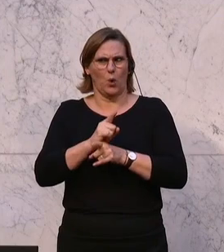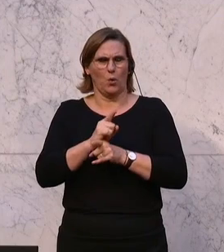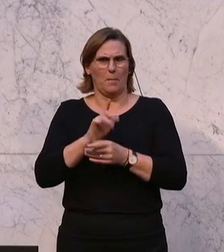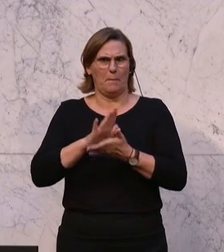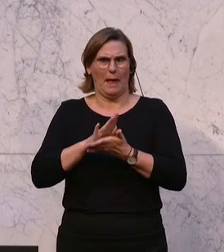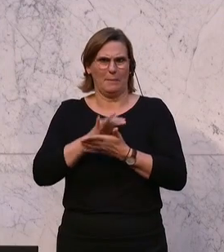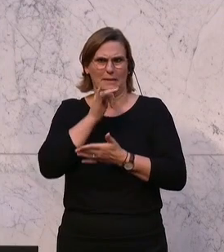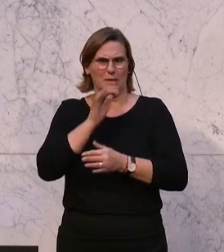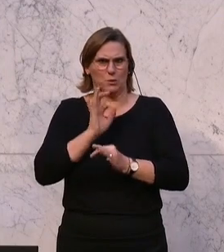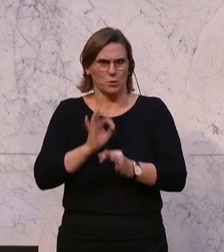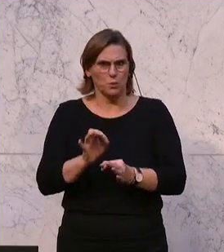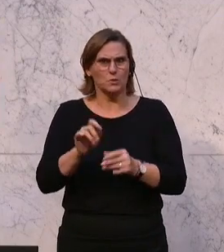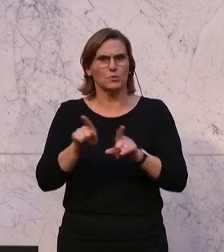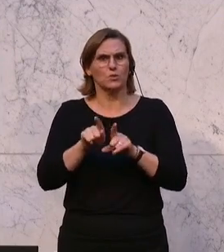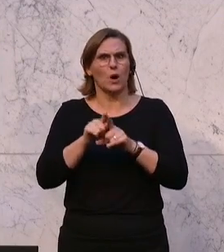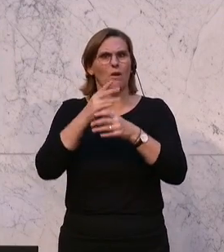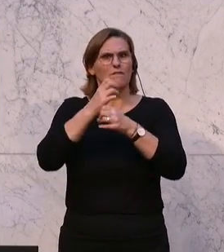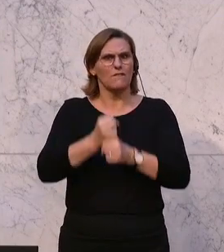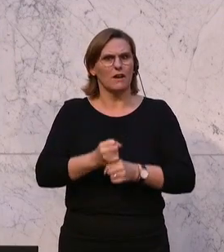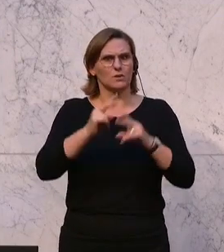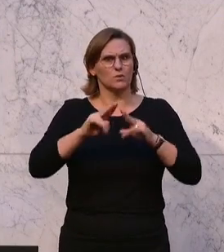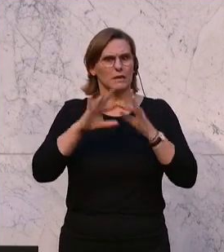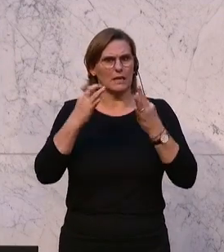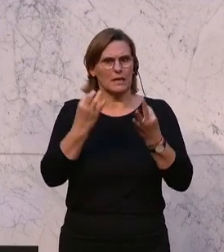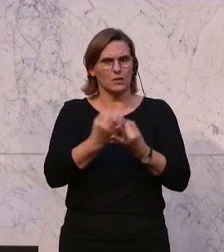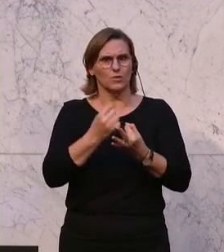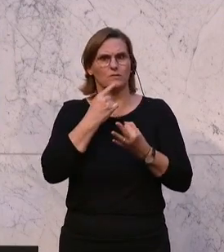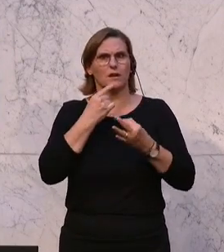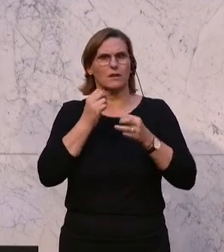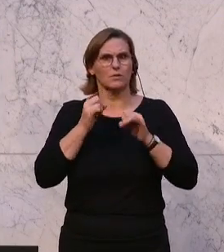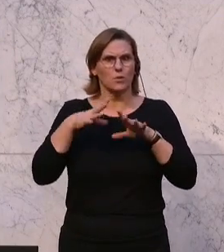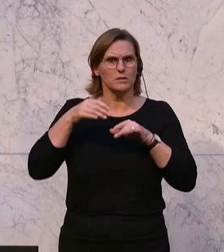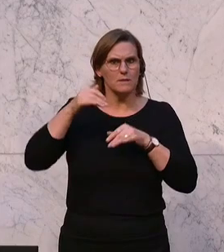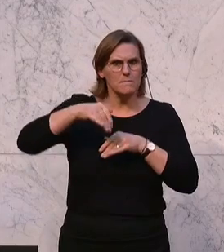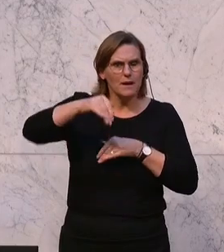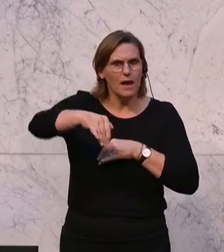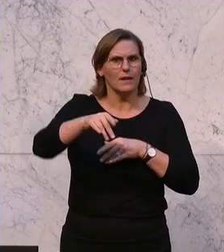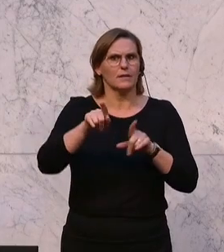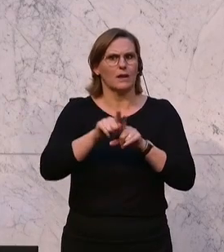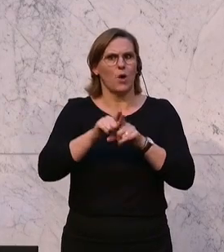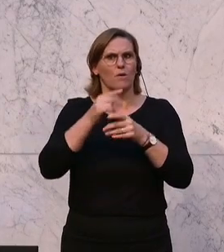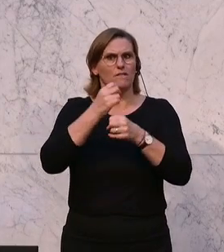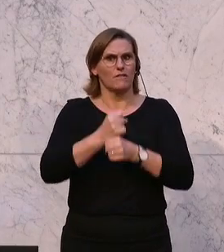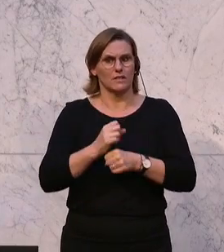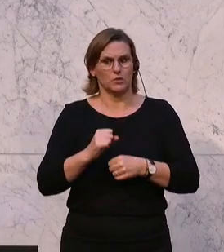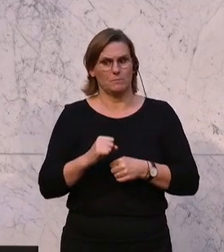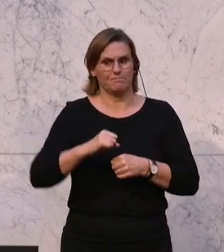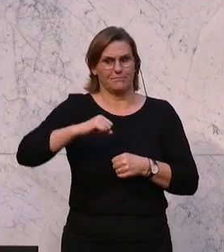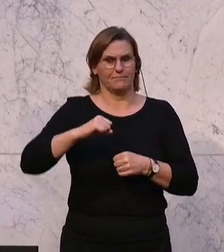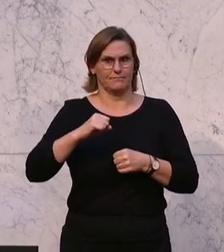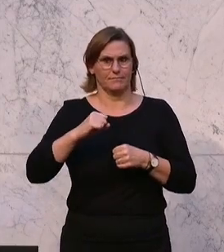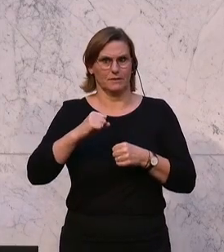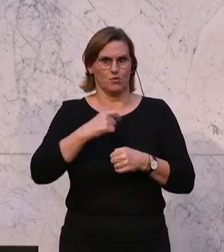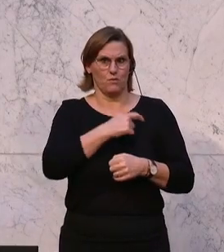kann. Der Verfassungsgerichtshof hat Ihnen gesagt, die Kofag, die Sie über 19 Milliarden angefüllt haben, ist ein verfassungswidriges Konstrukt und Sie